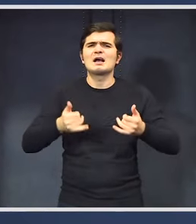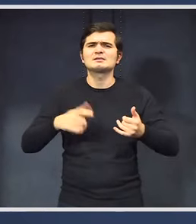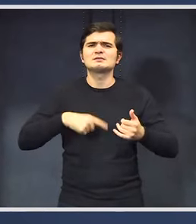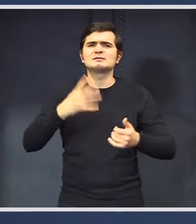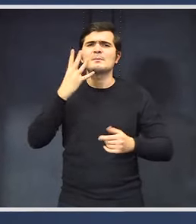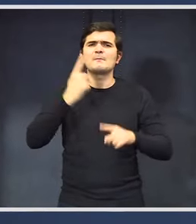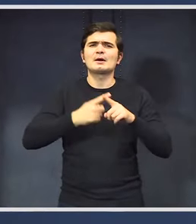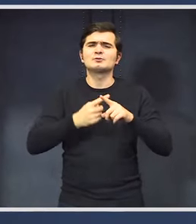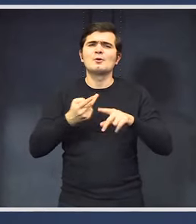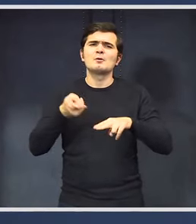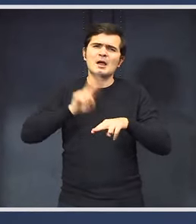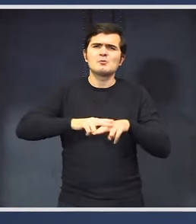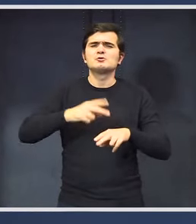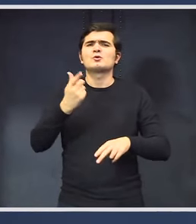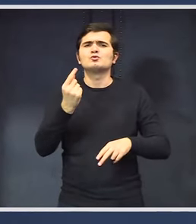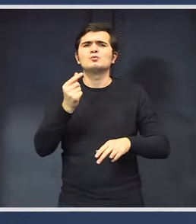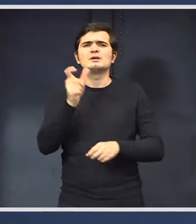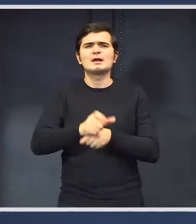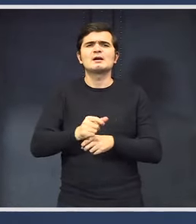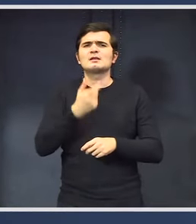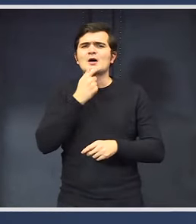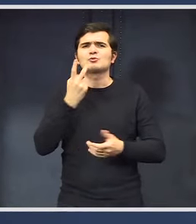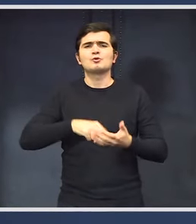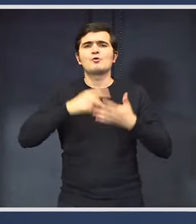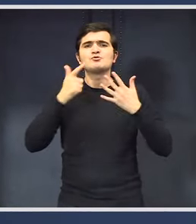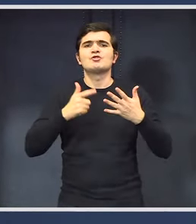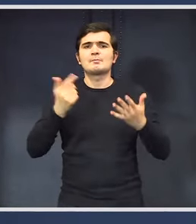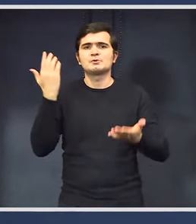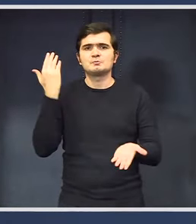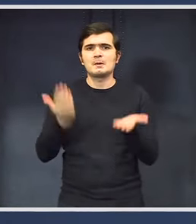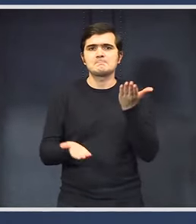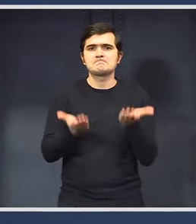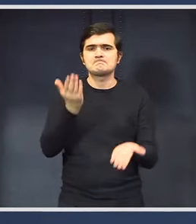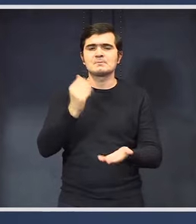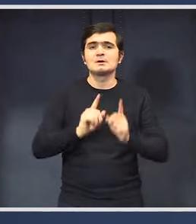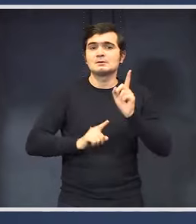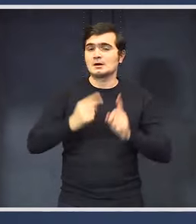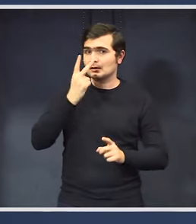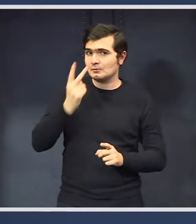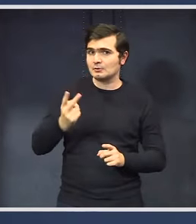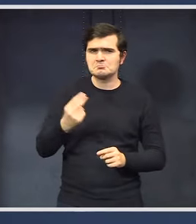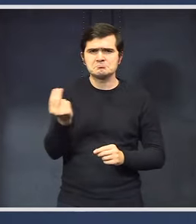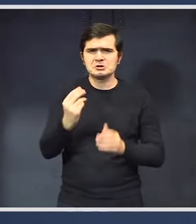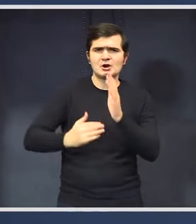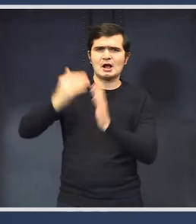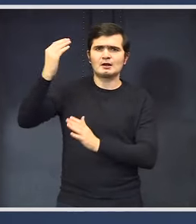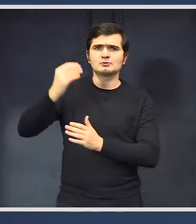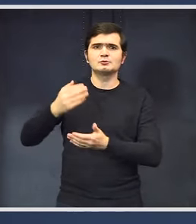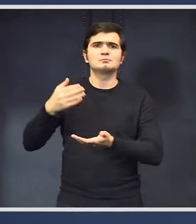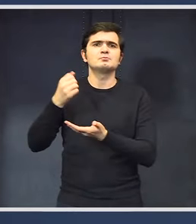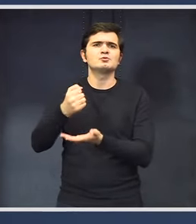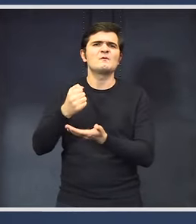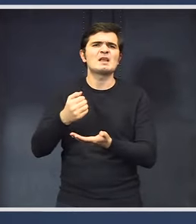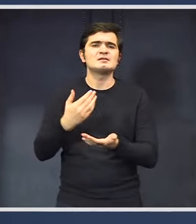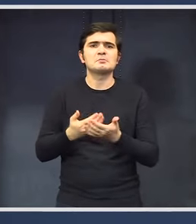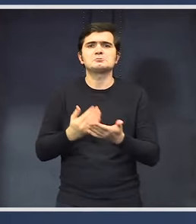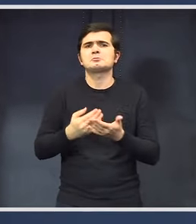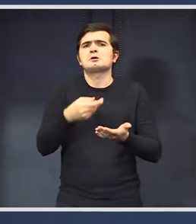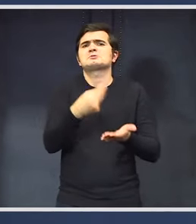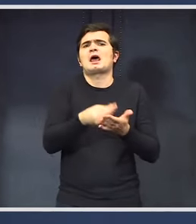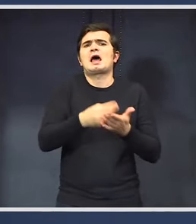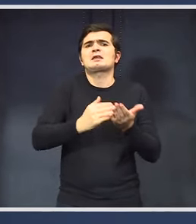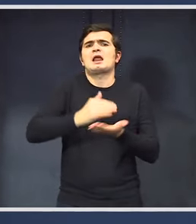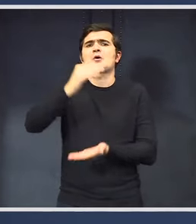mai mari sau duble față de cât erau în 2017. Și dacă ne uităm de ce au crescut aceste subvenții au crescut doar pentru că au crescut salariile.